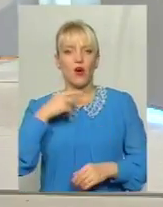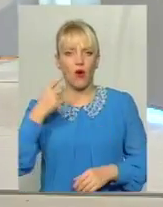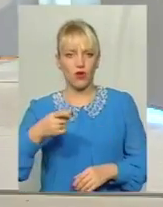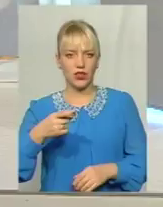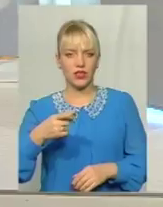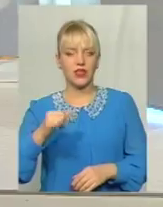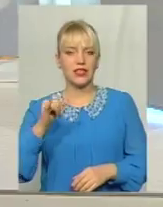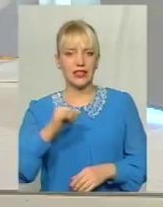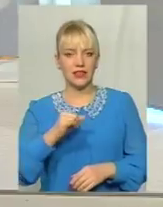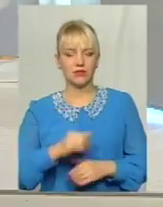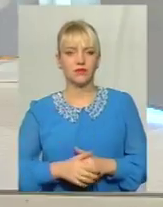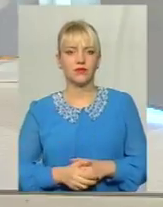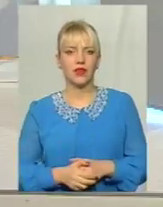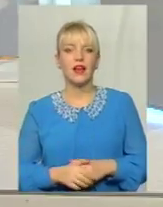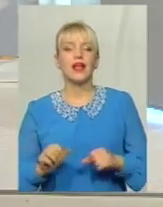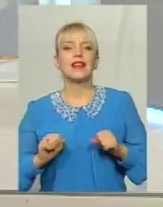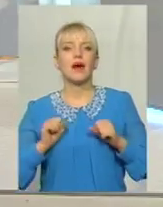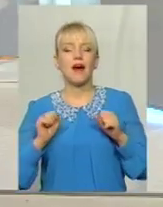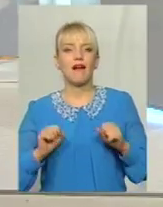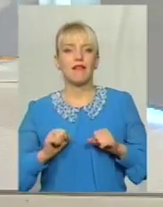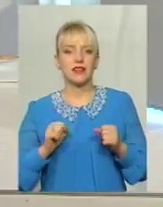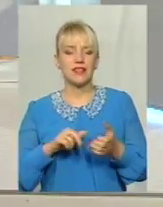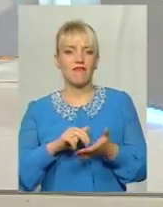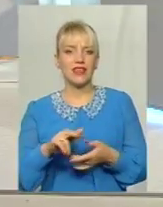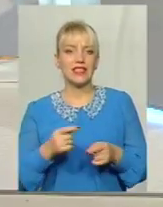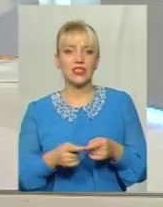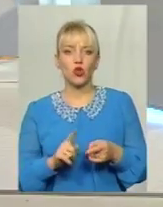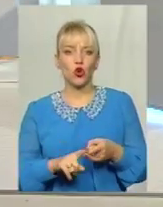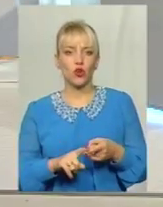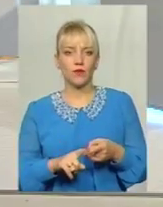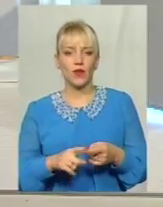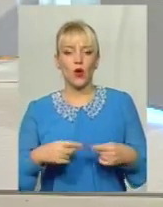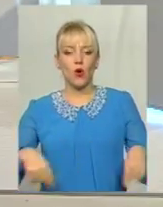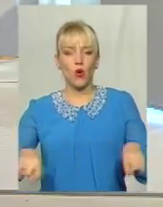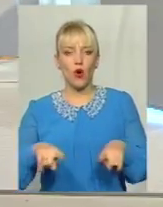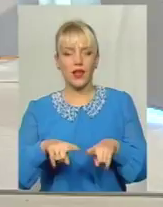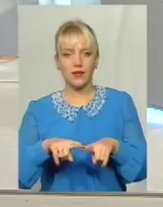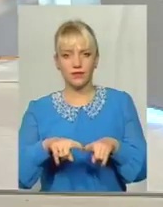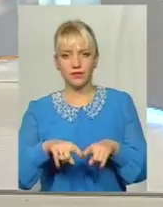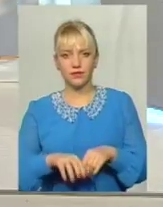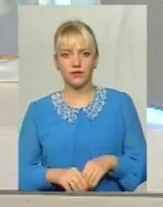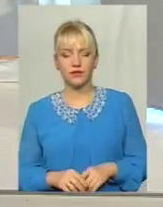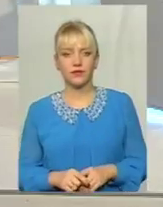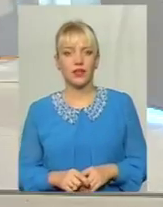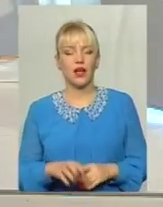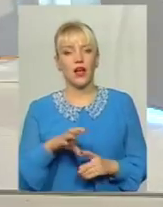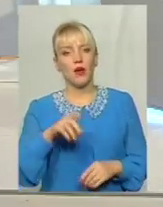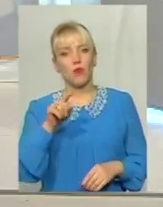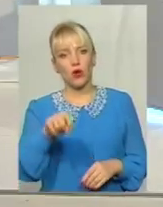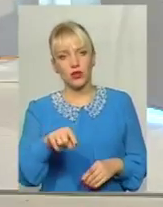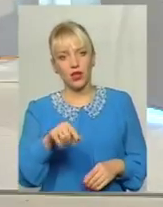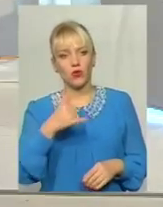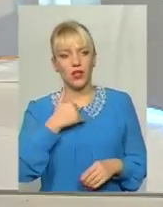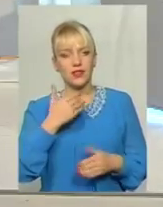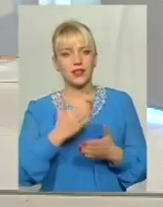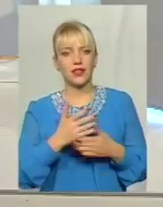і намагатися вийти з того кола Проте, у нас